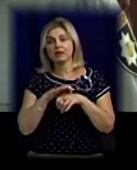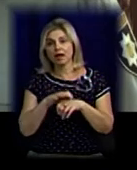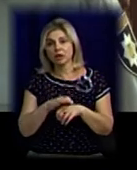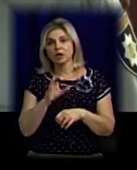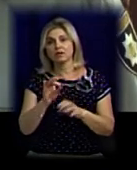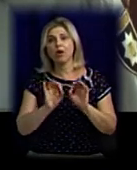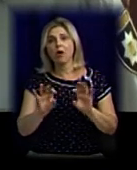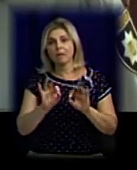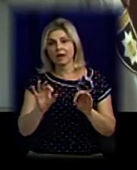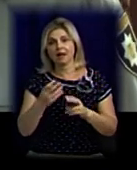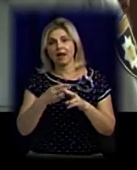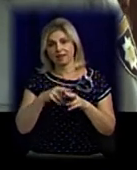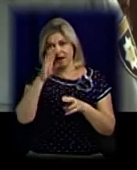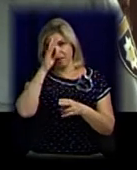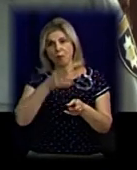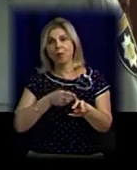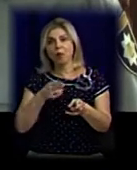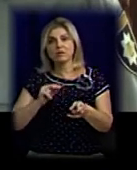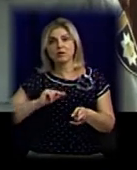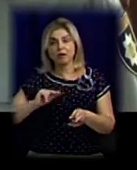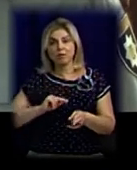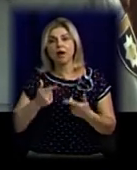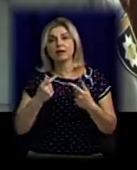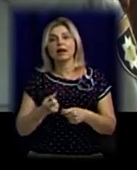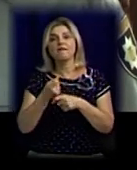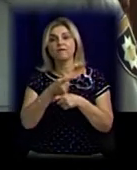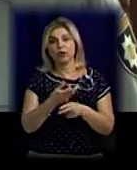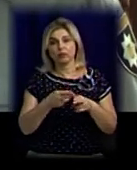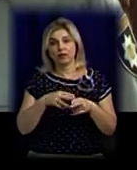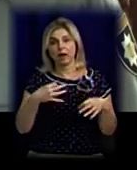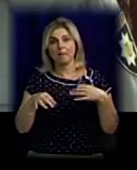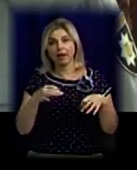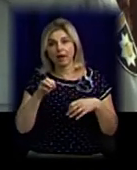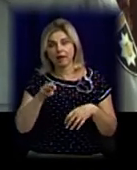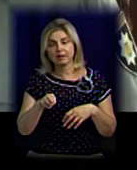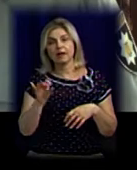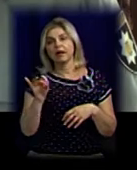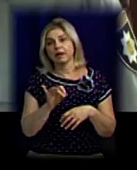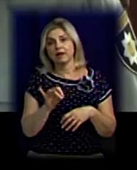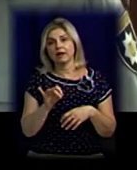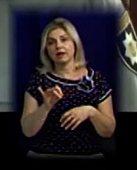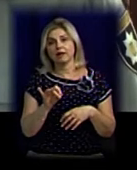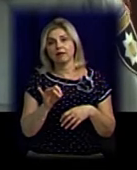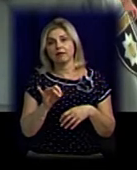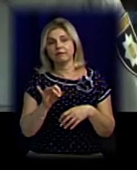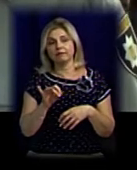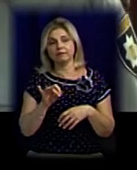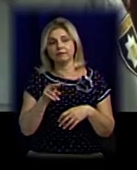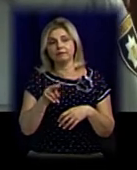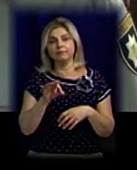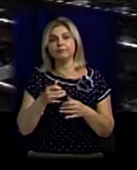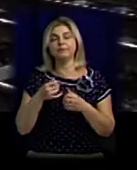самих машиністів, де вони викинули ці пакети, то воно було по ходу руху самого